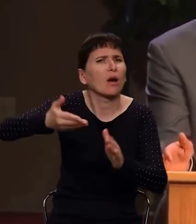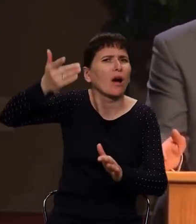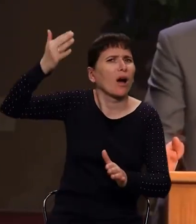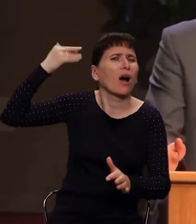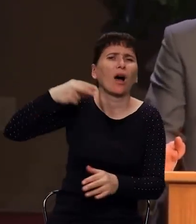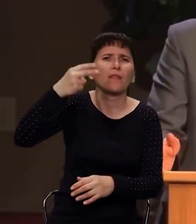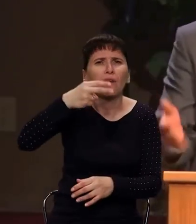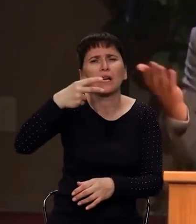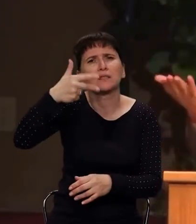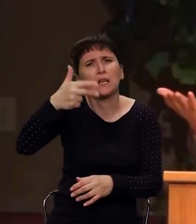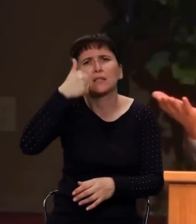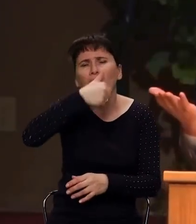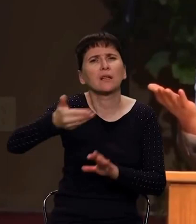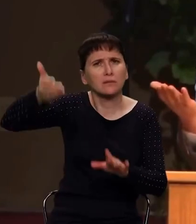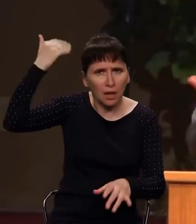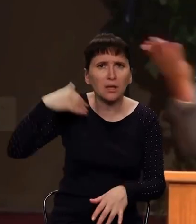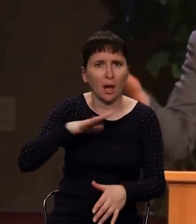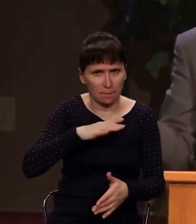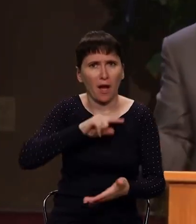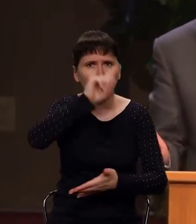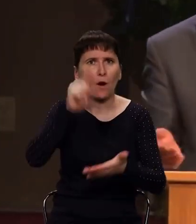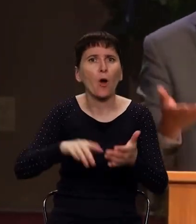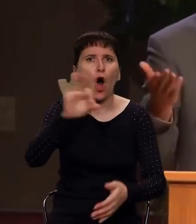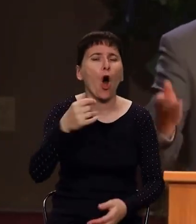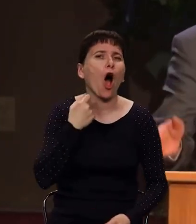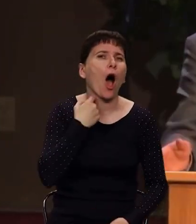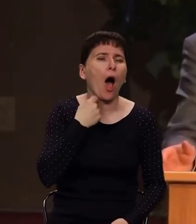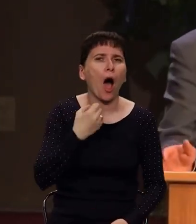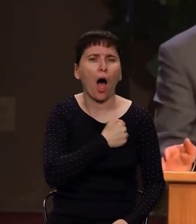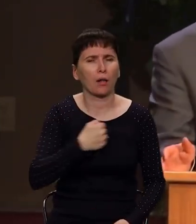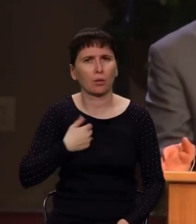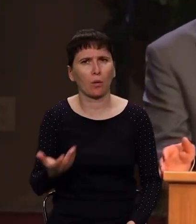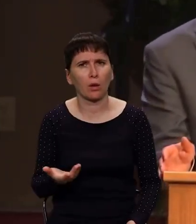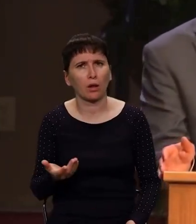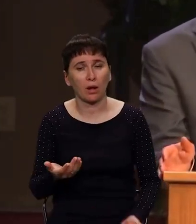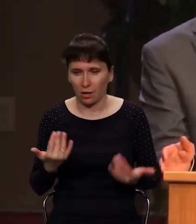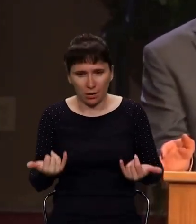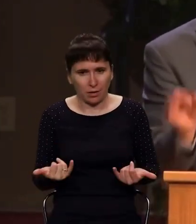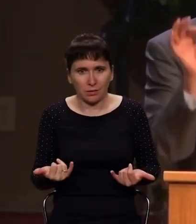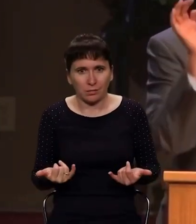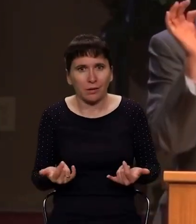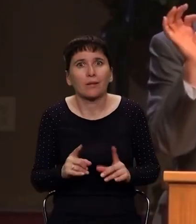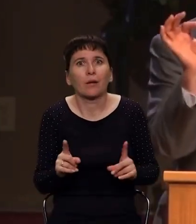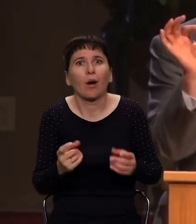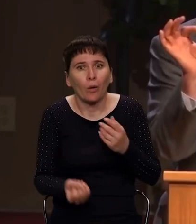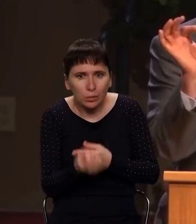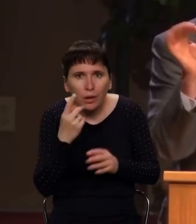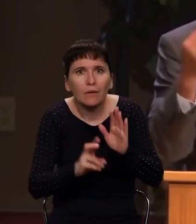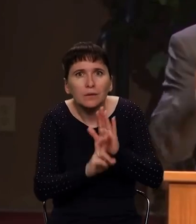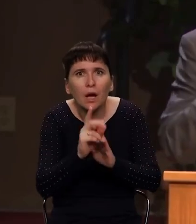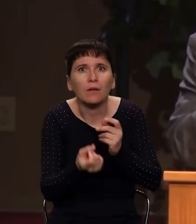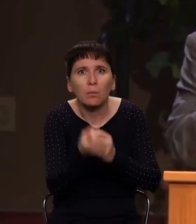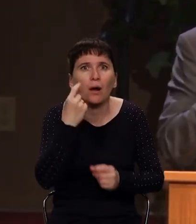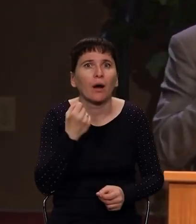Когда, дедушки, я вас спрашиваю, когда не вставали эти вопросы, почему они сегодня стоят? Попустительство происходит.